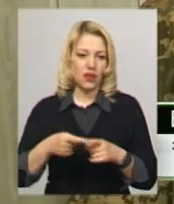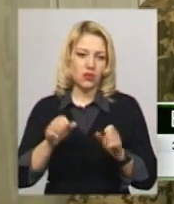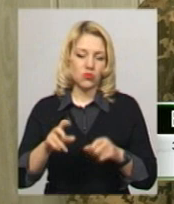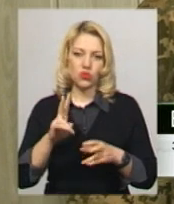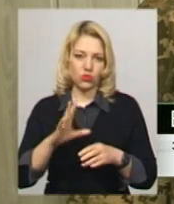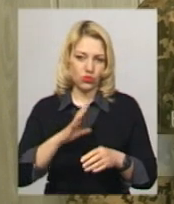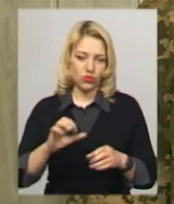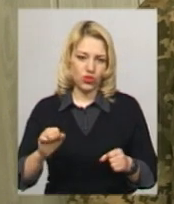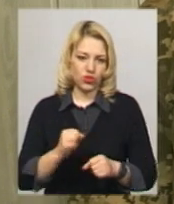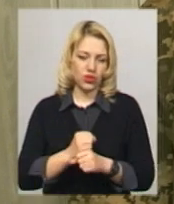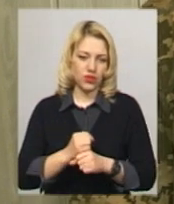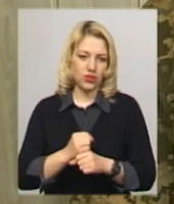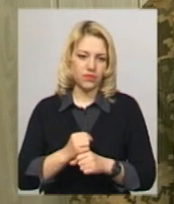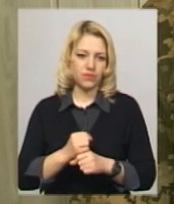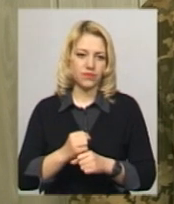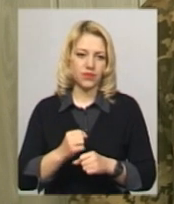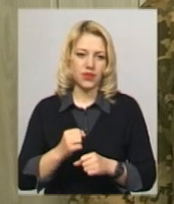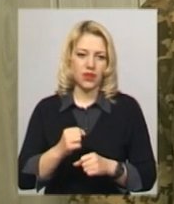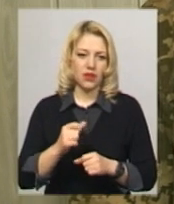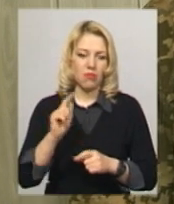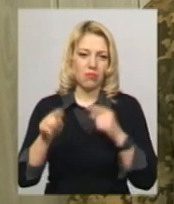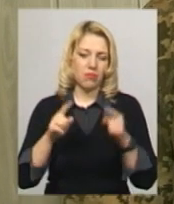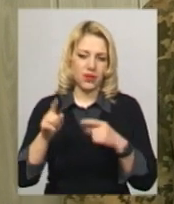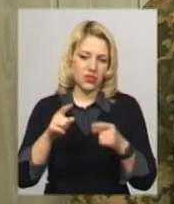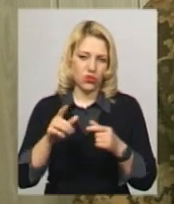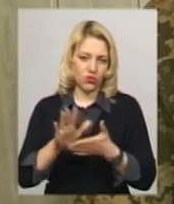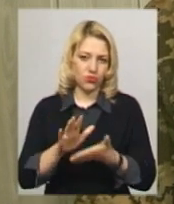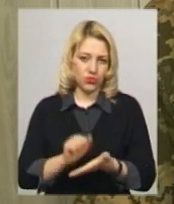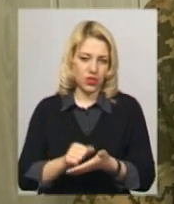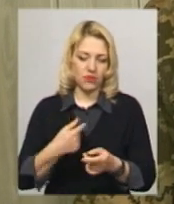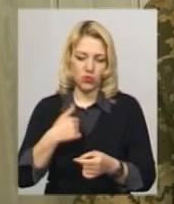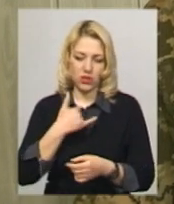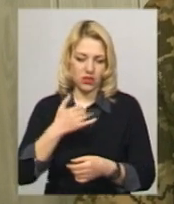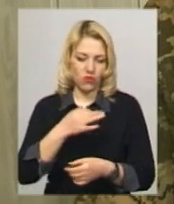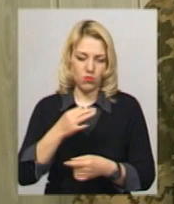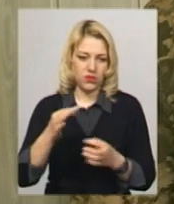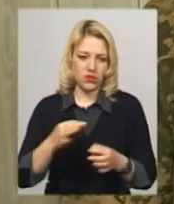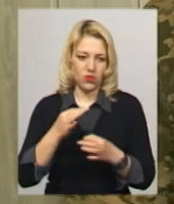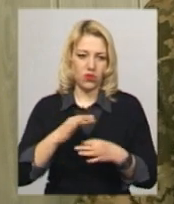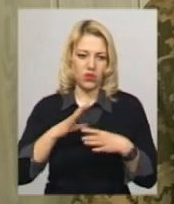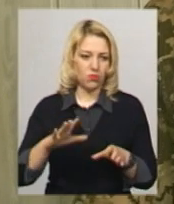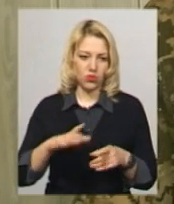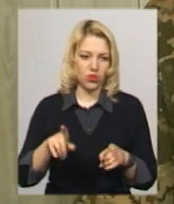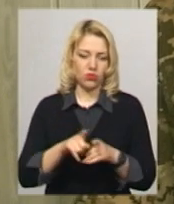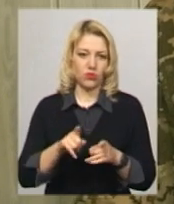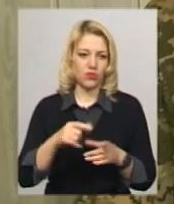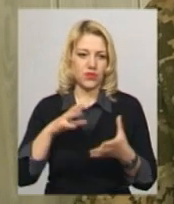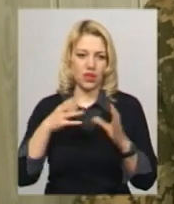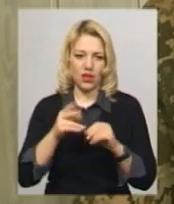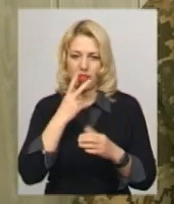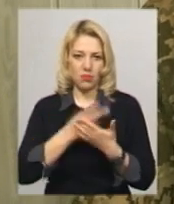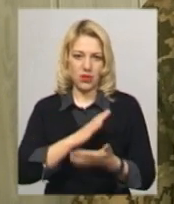хтось хоче зірвати призовну строкового військового службу. Я кажу, що в нас в області такого не було, не буде і взагалі такого не